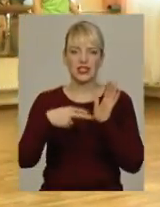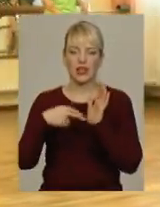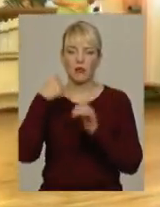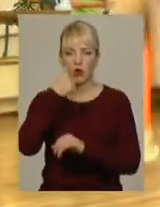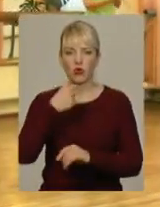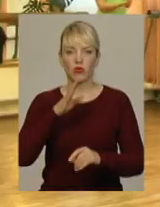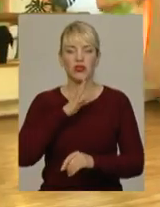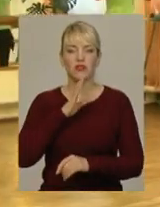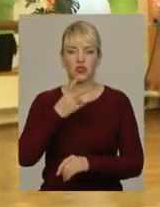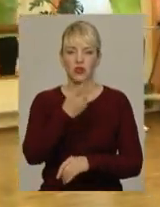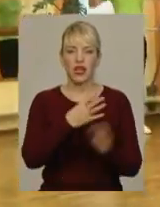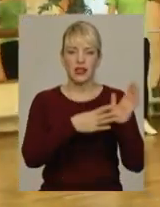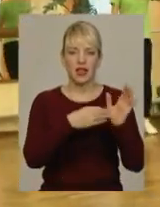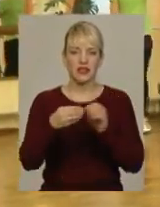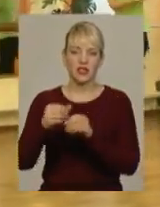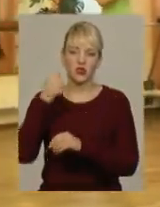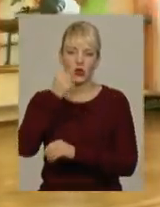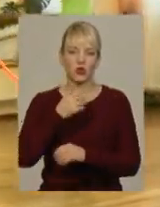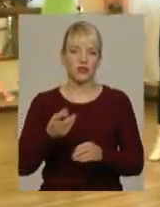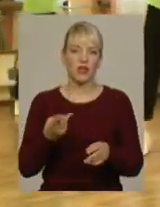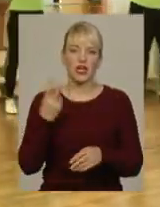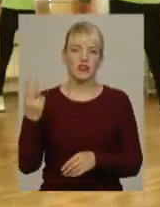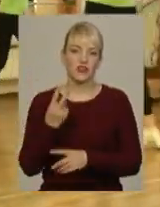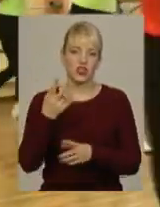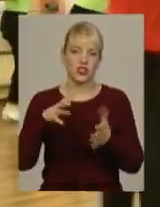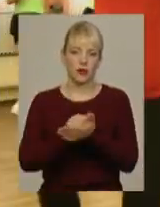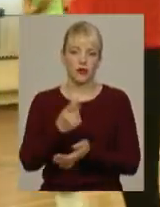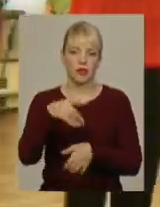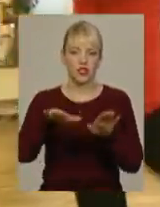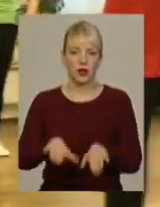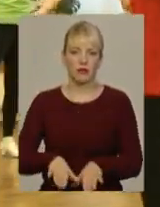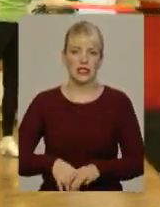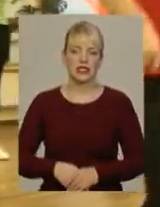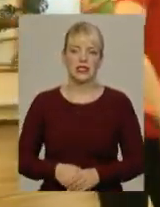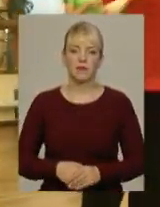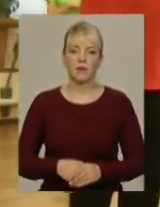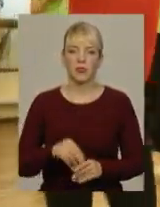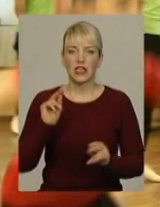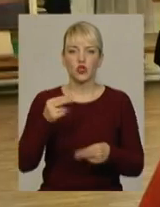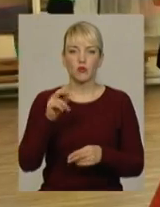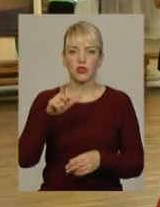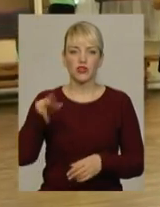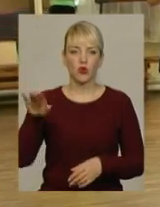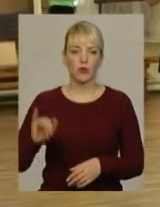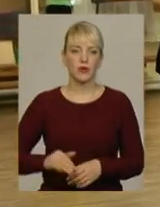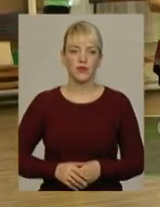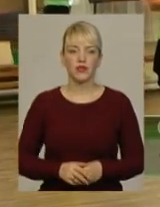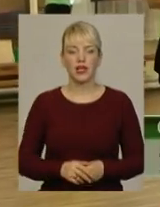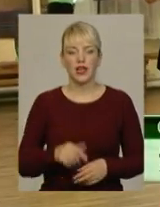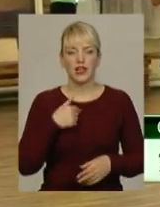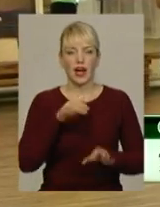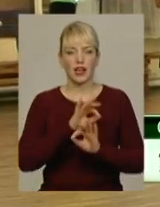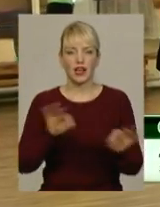Вікторія, яким зараз 9 та 10 років, двічі піднімалися на найвищу сходинку підесталу пошани Чемпіонату Європи. Я класно